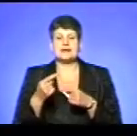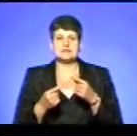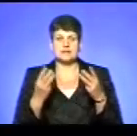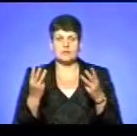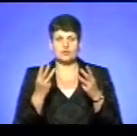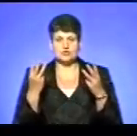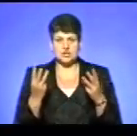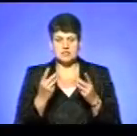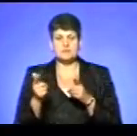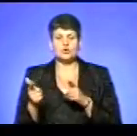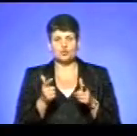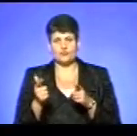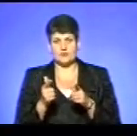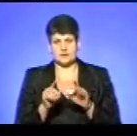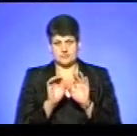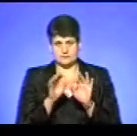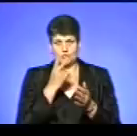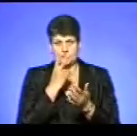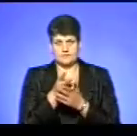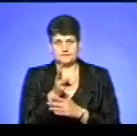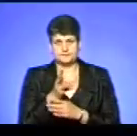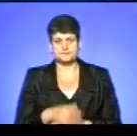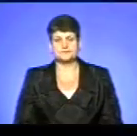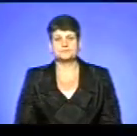кореспонденти підготували сюжет, пропоную переглянути.